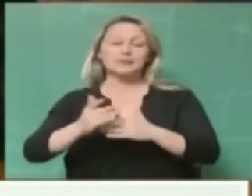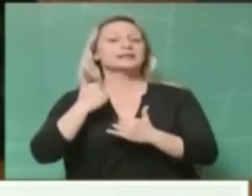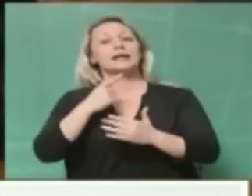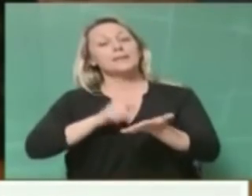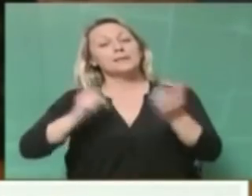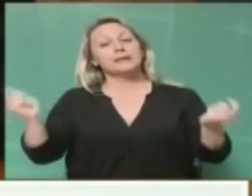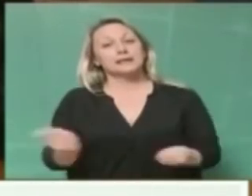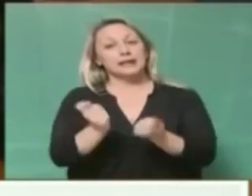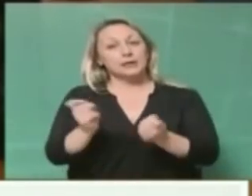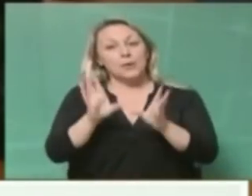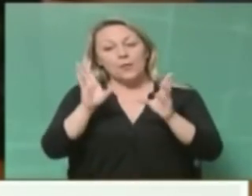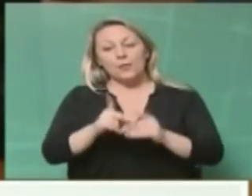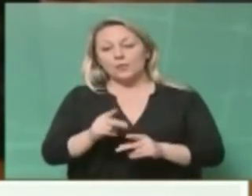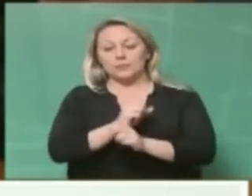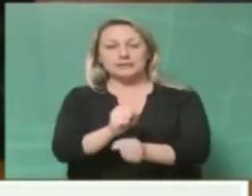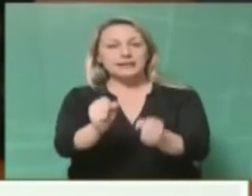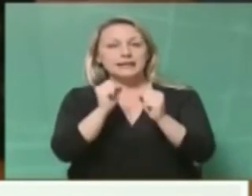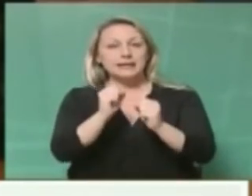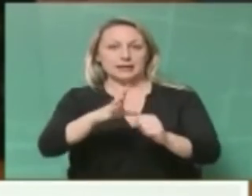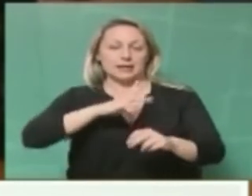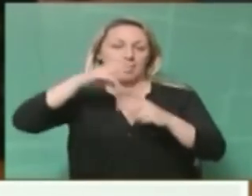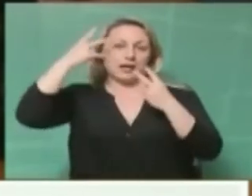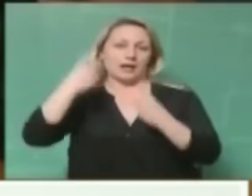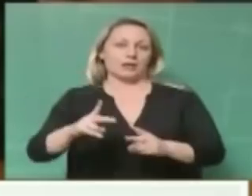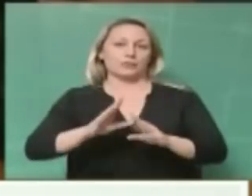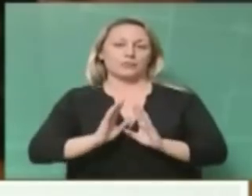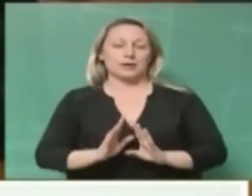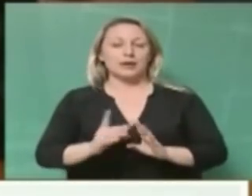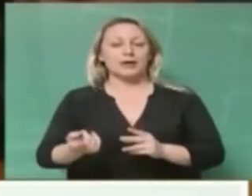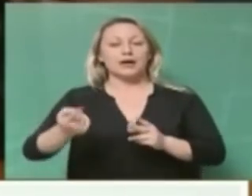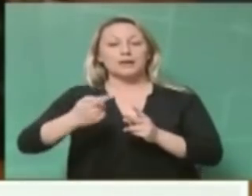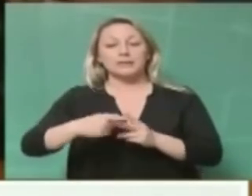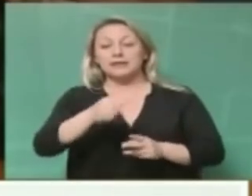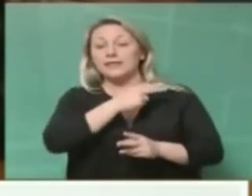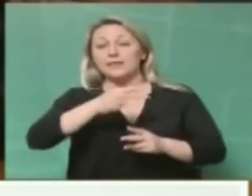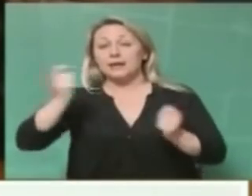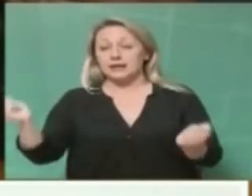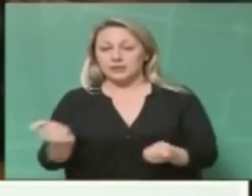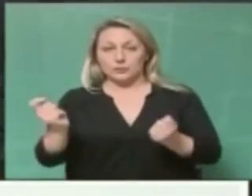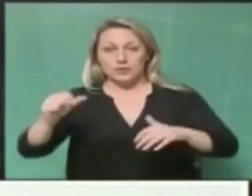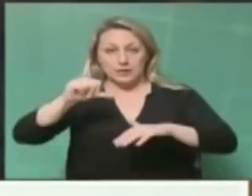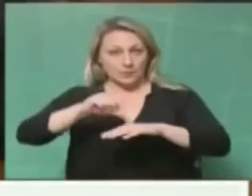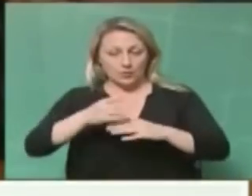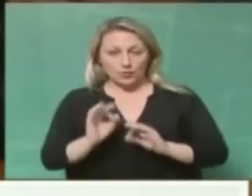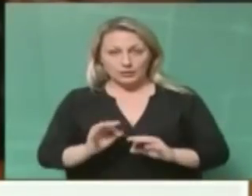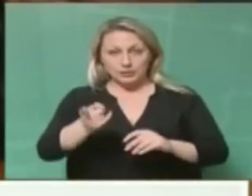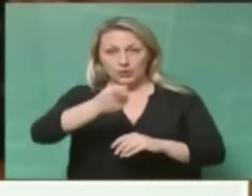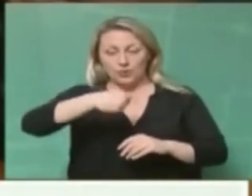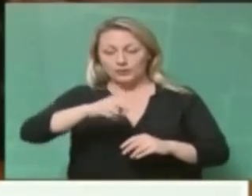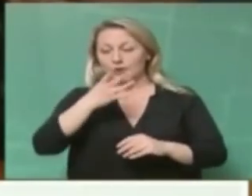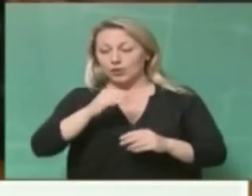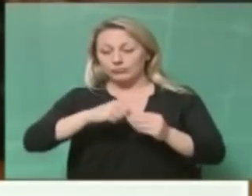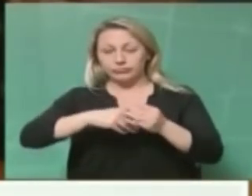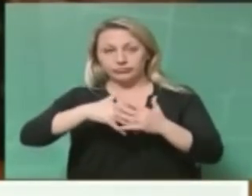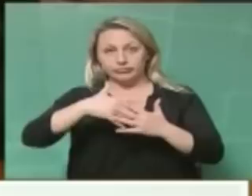αφορά και την υγεία των κατοίκων της Θεσσαλονίκης, αφορά και τη λειτουργία της πόλης, αφορά όλους αυτούς τους λόγους τους